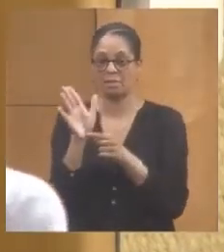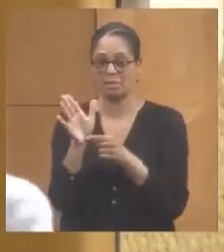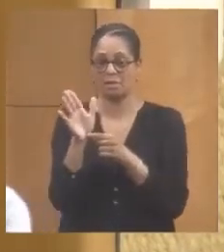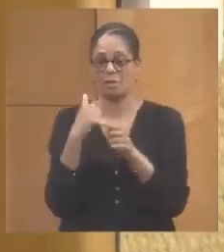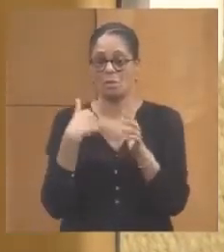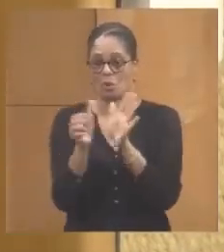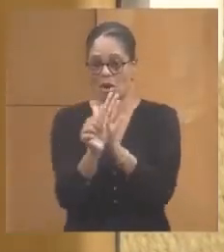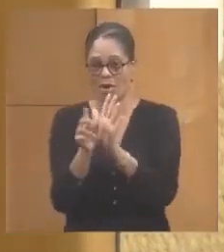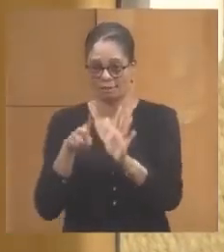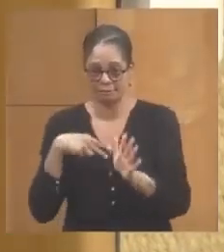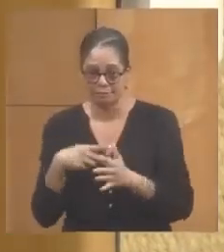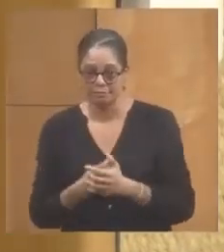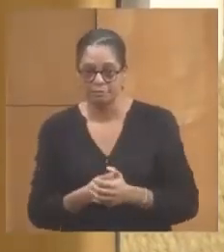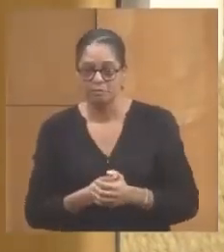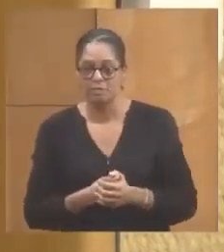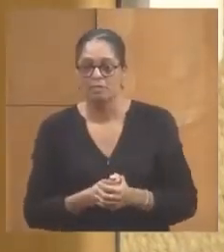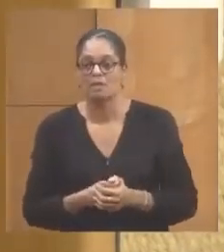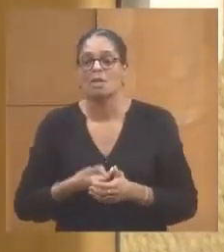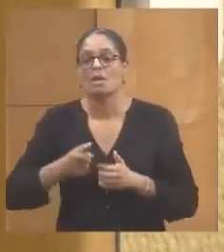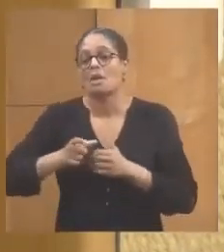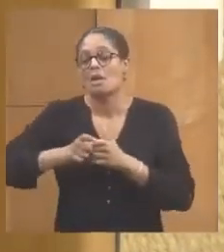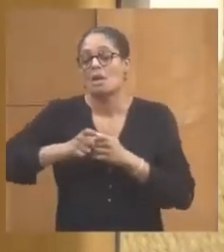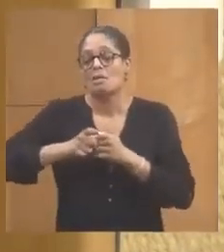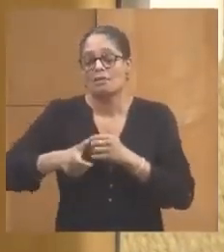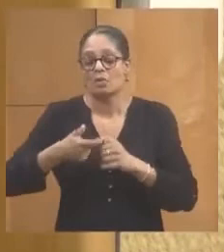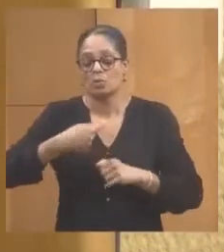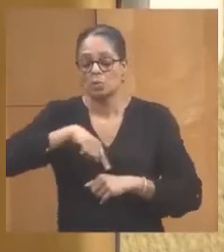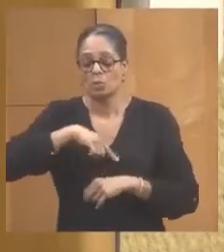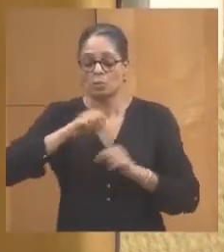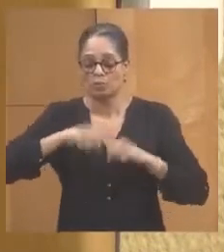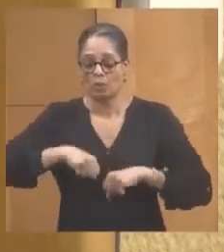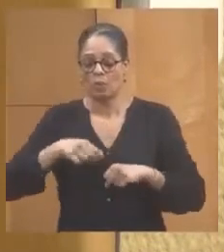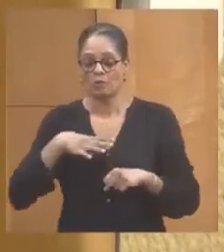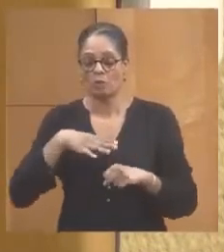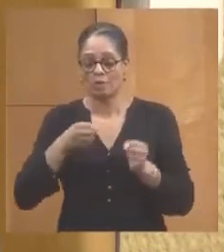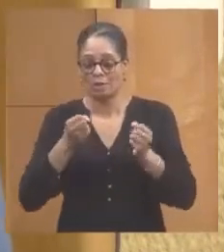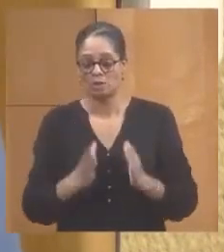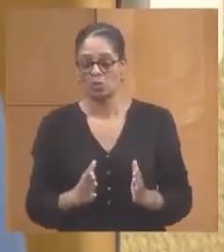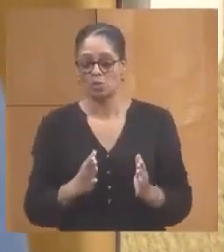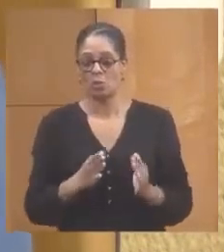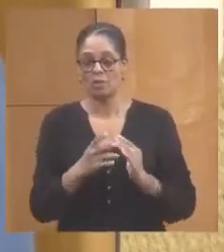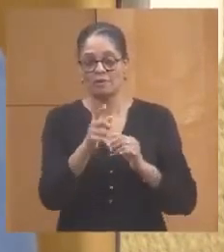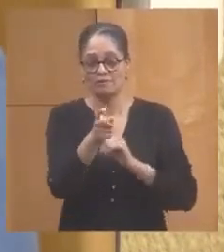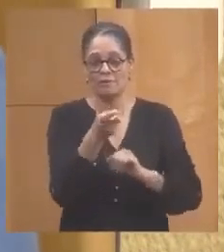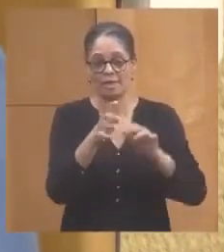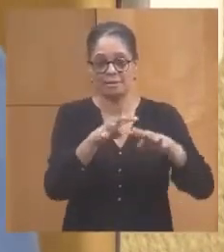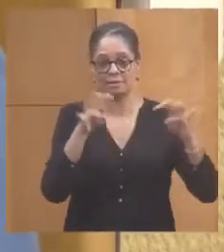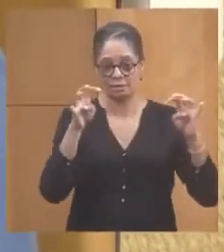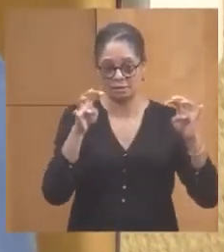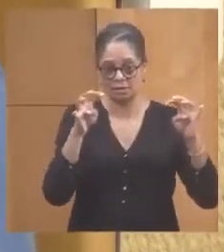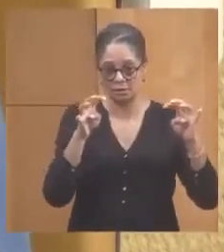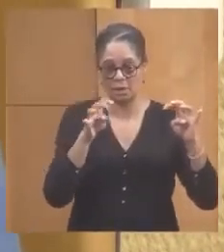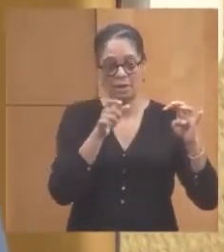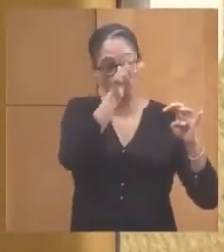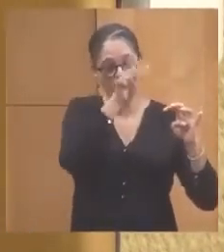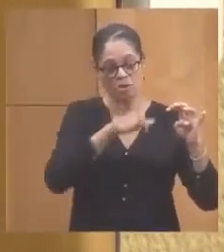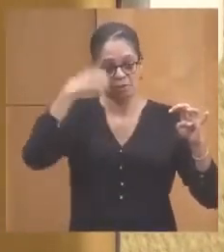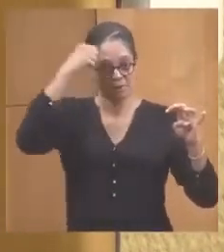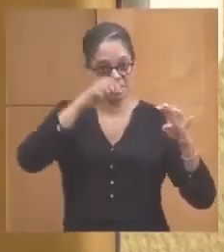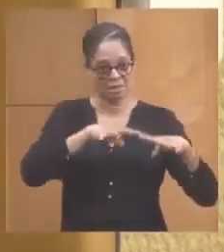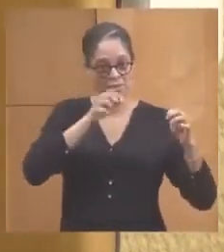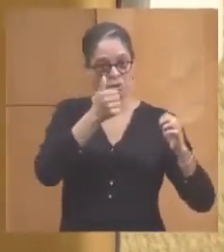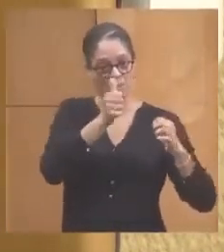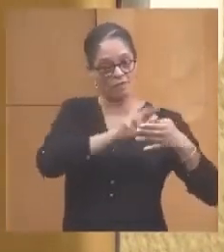afin que nous puissions disposer d'une délibération de l'Assemblée signée par le président de l'Assemblée qui se fait